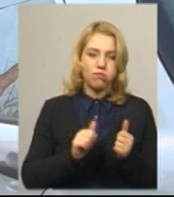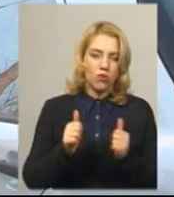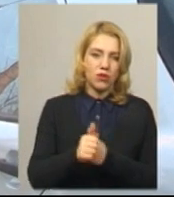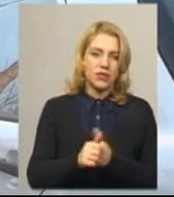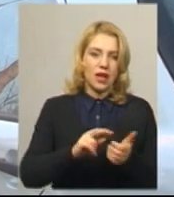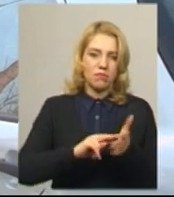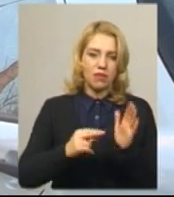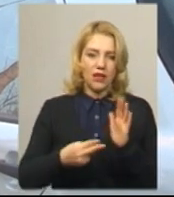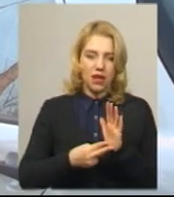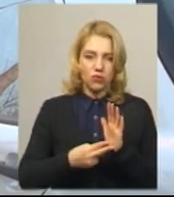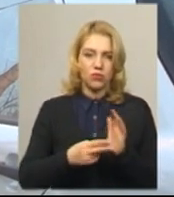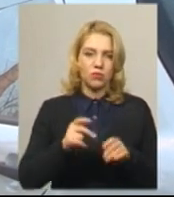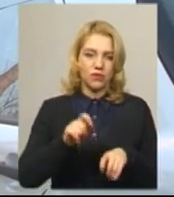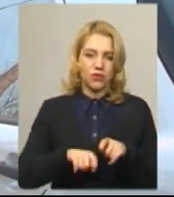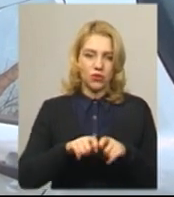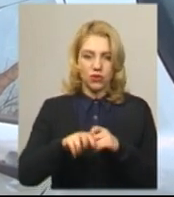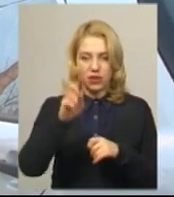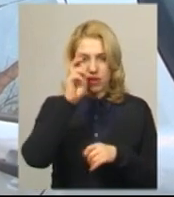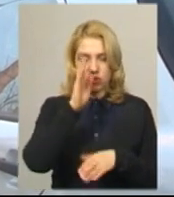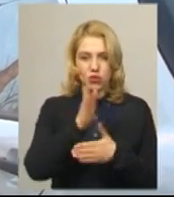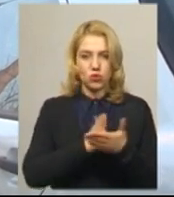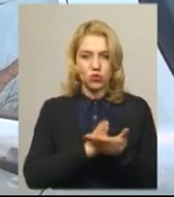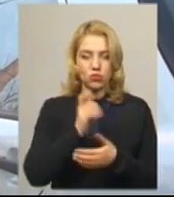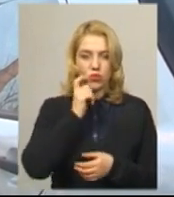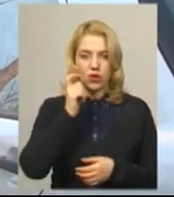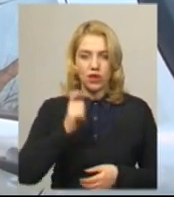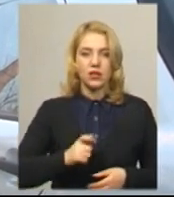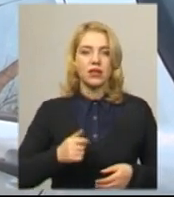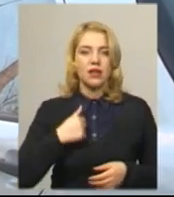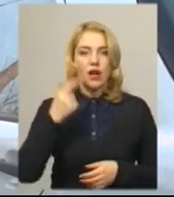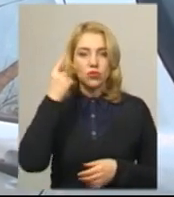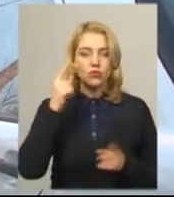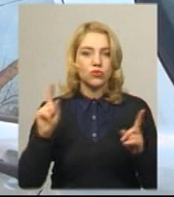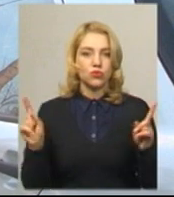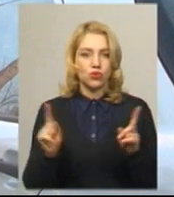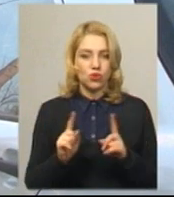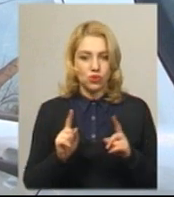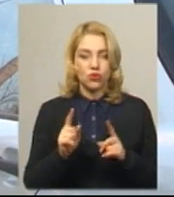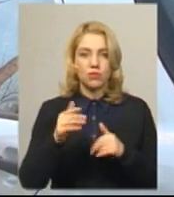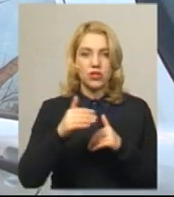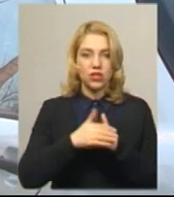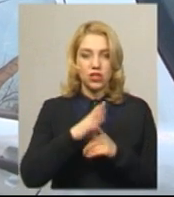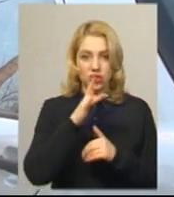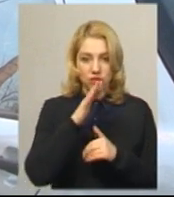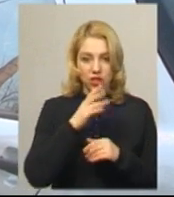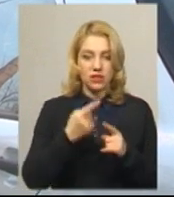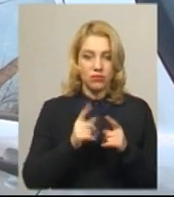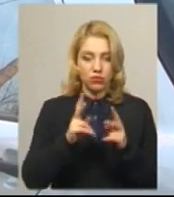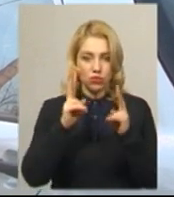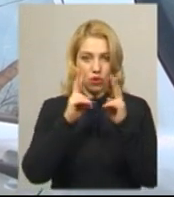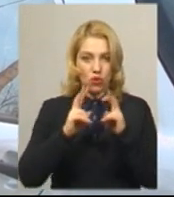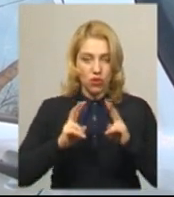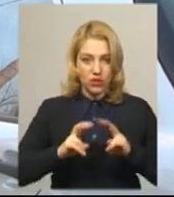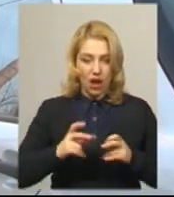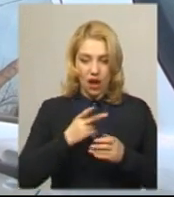Держлікслужбу України. Я думаю, що в ближайший час вони її розглянуть і